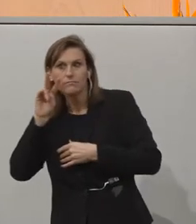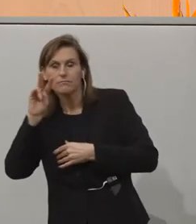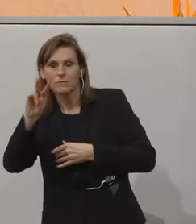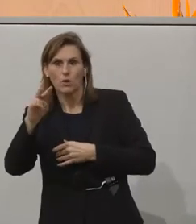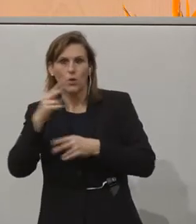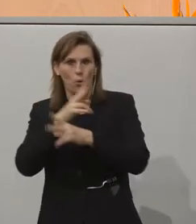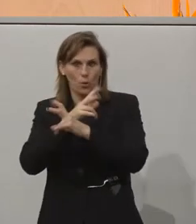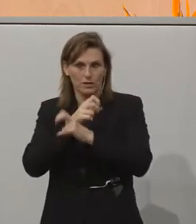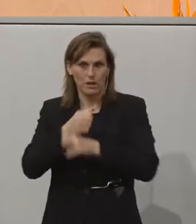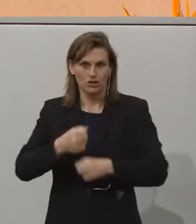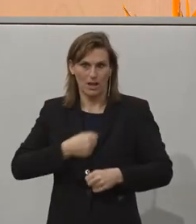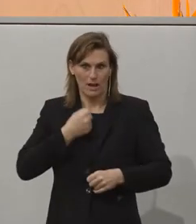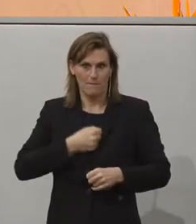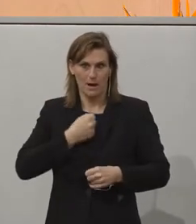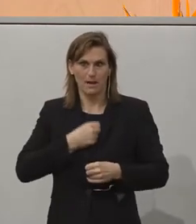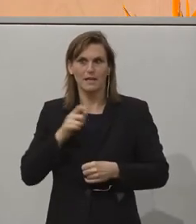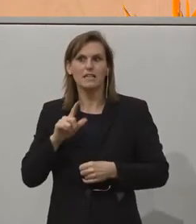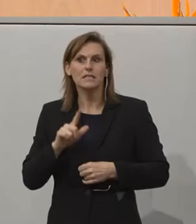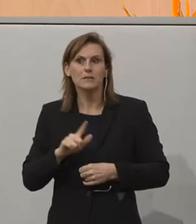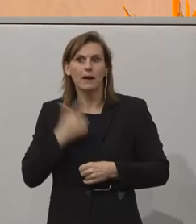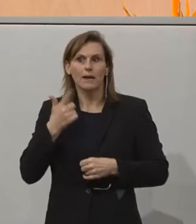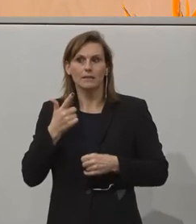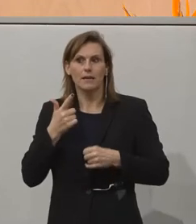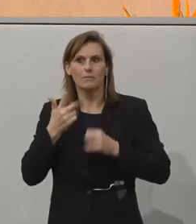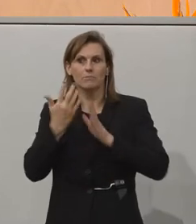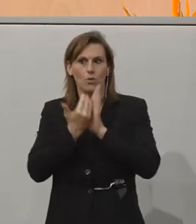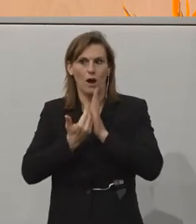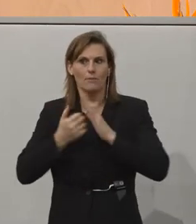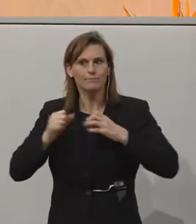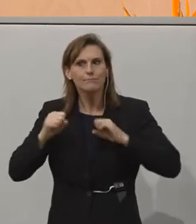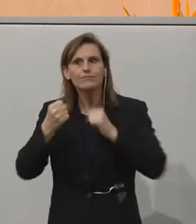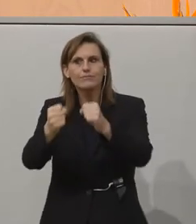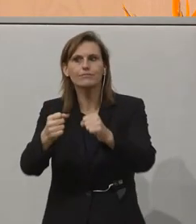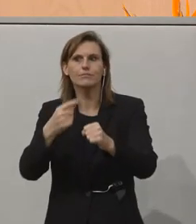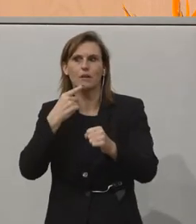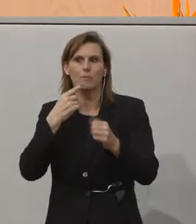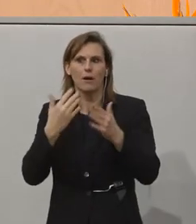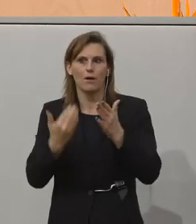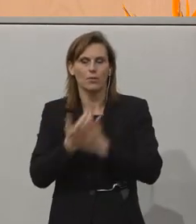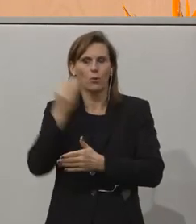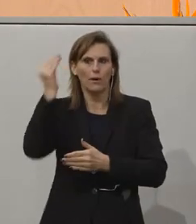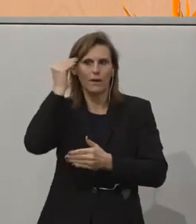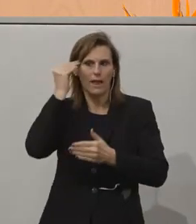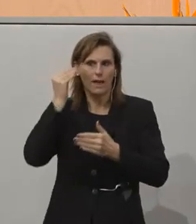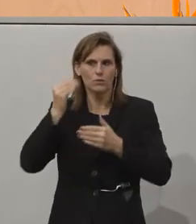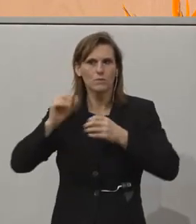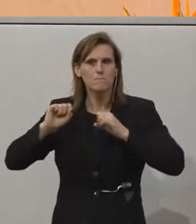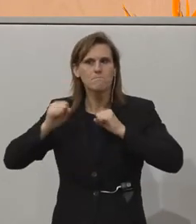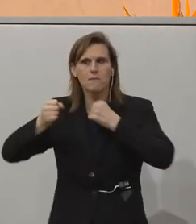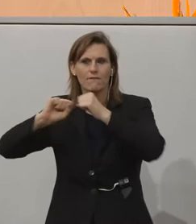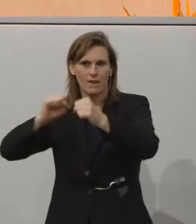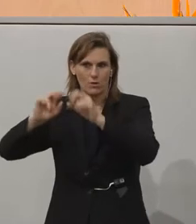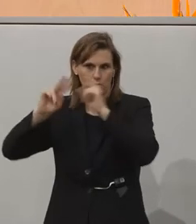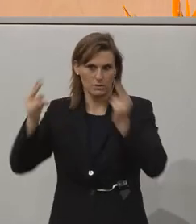Steiermark und kommen zur zweiten Initiative. Die nennt sich neue Lern- und Bewegungswelten und